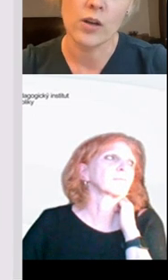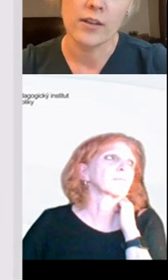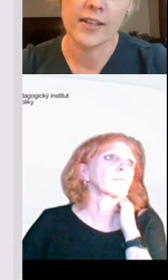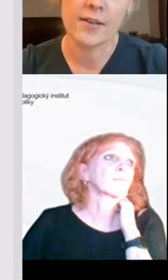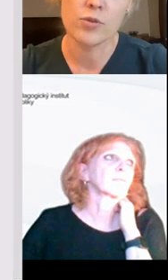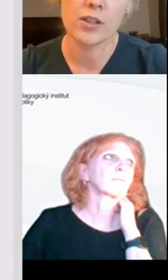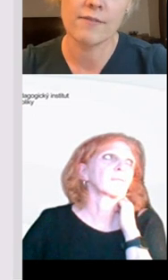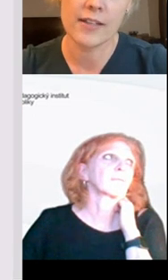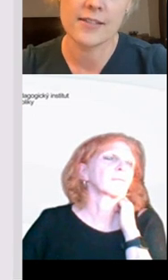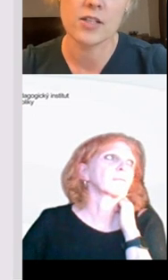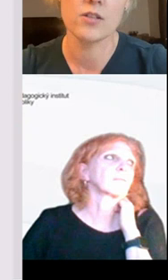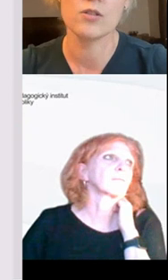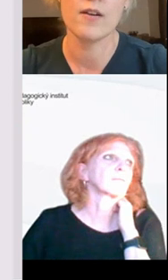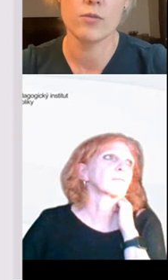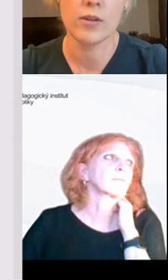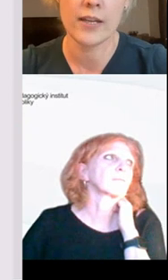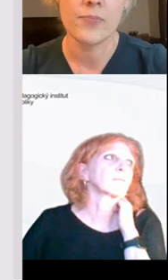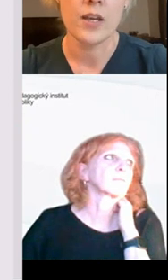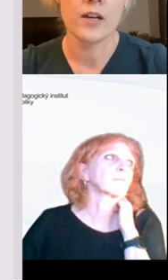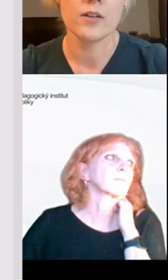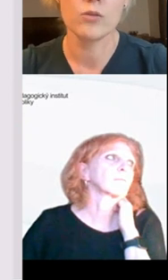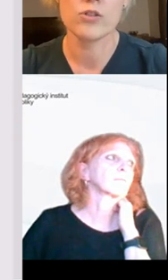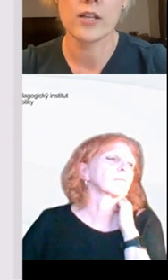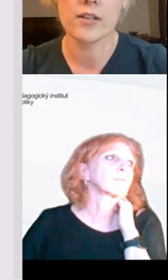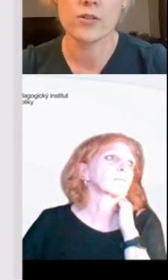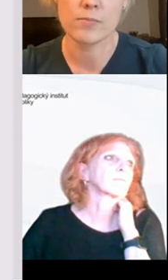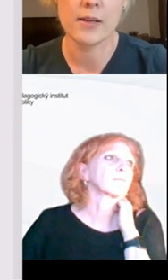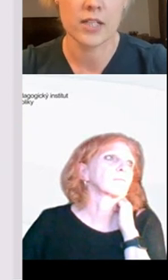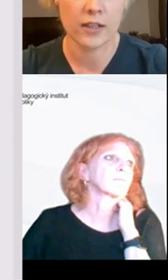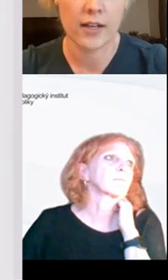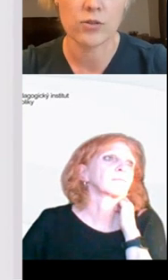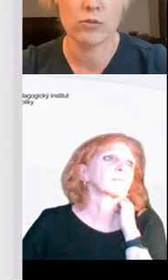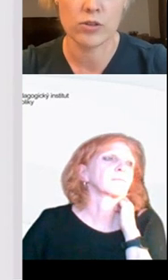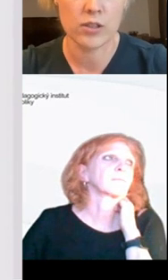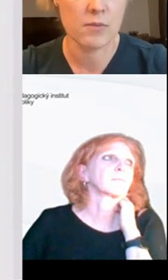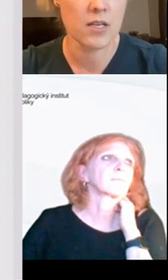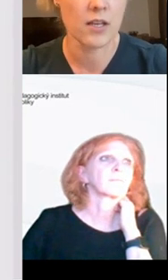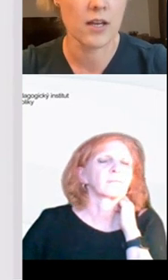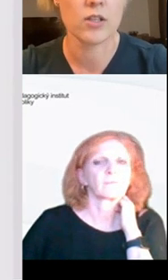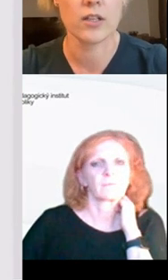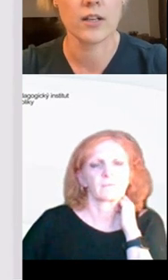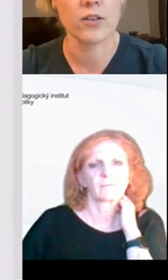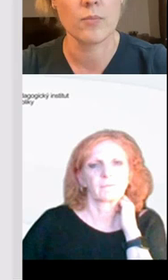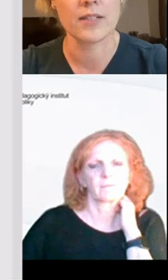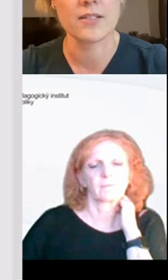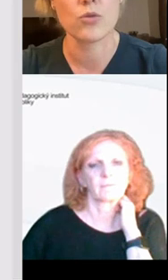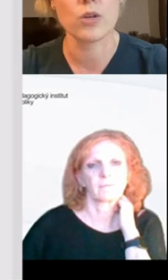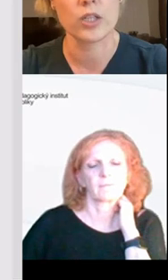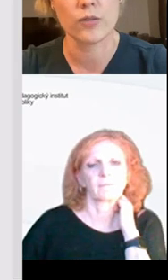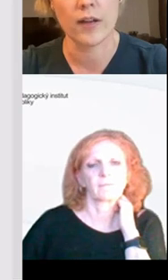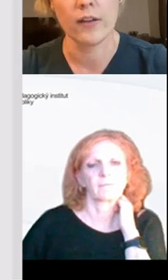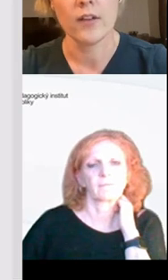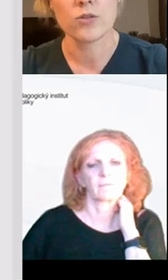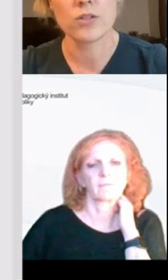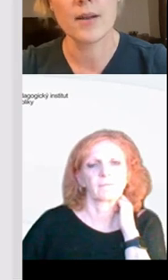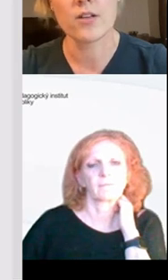respektive to, jak je můžete vy zařadit do své výuky. Důležité, co jsme neřekli a co je důležité zmínit, je, že digitální kompetence